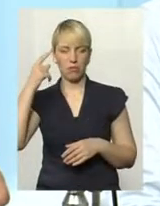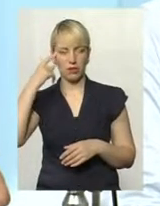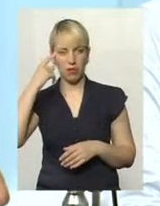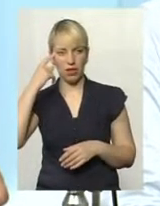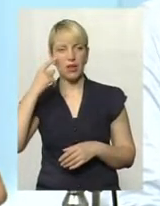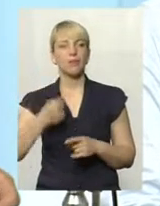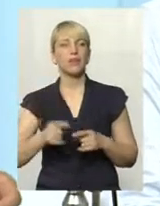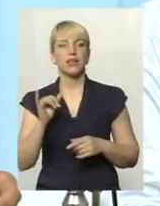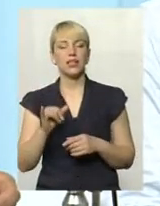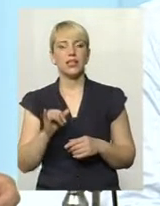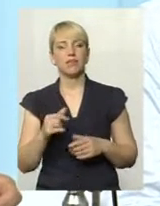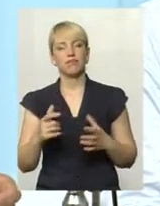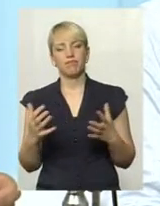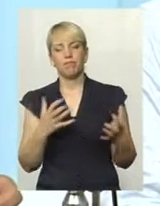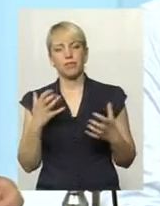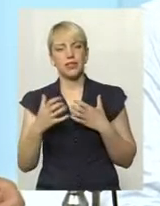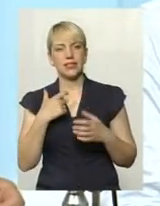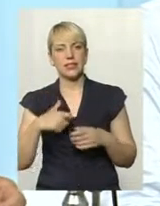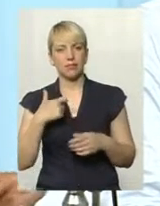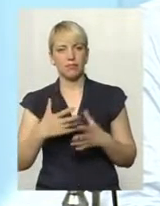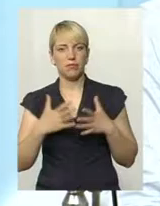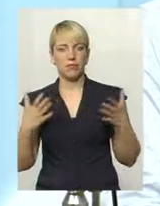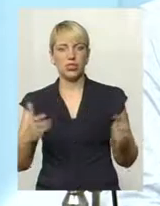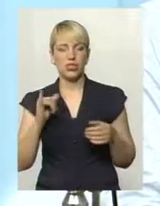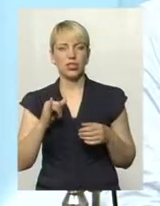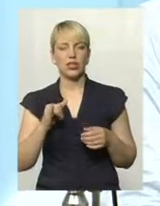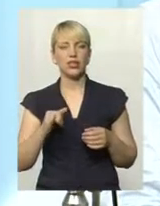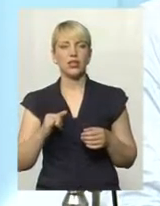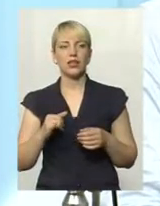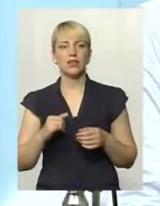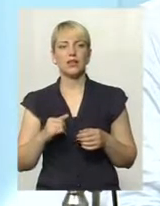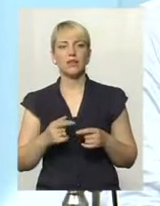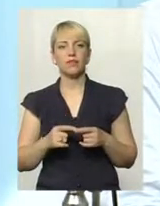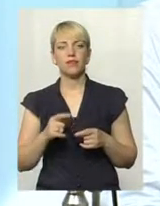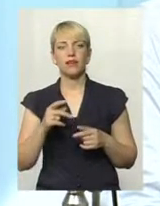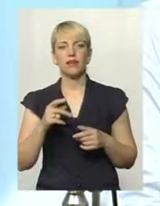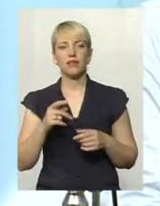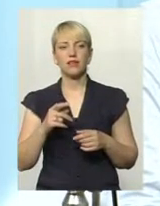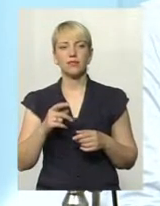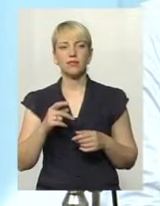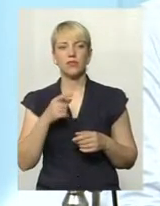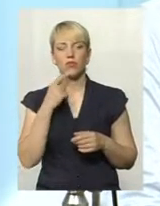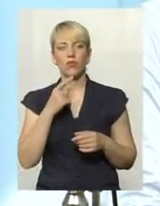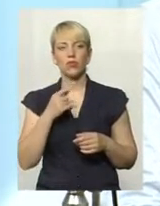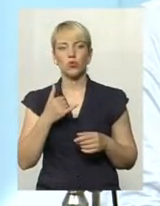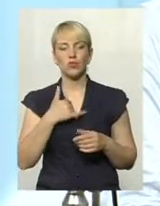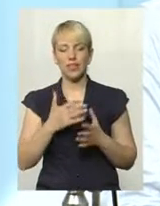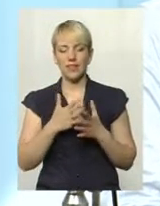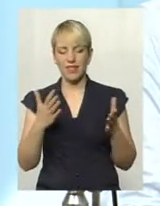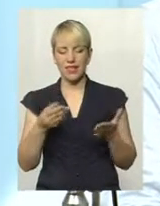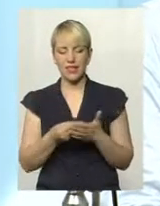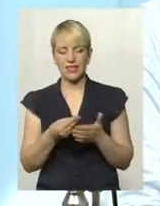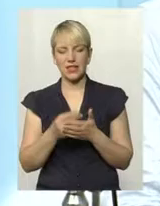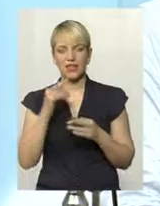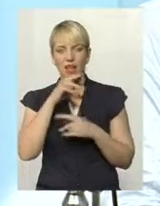сказав Війна Виставич, що люди там дбають про себе, бо великі ціни на ліки. А у нас великі ціни на ліки, і